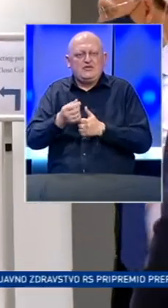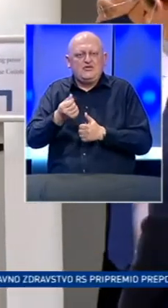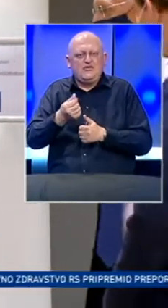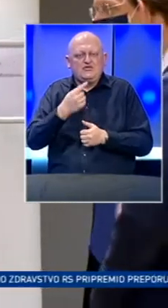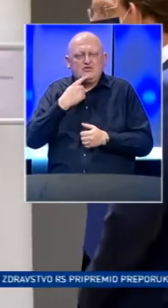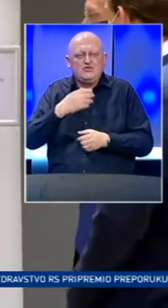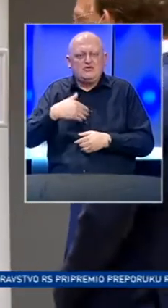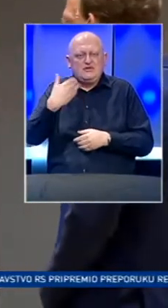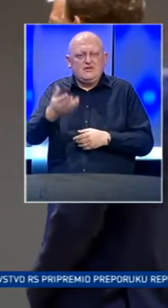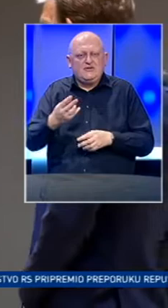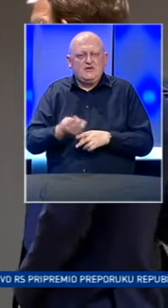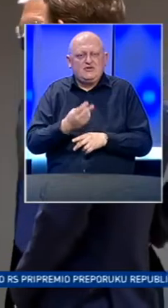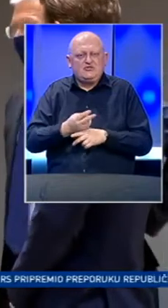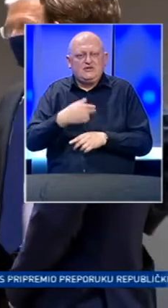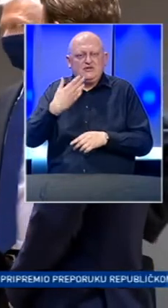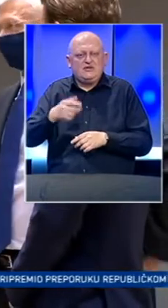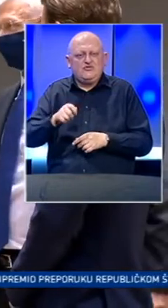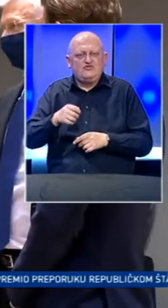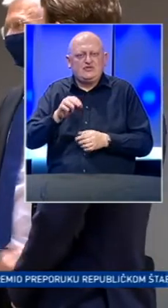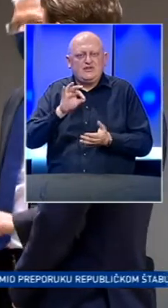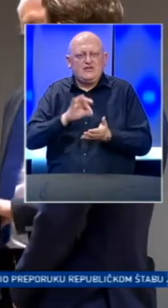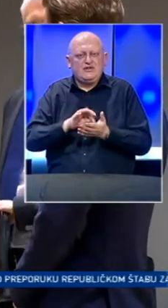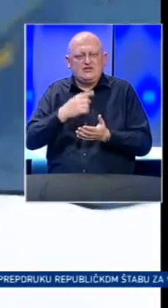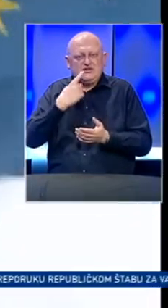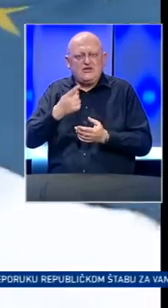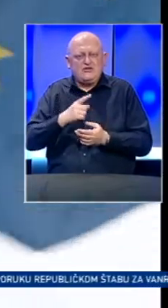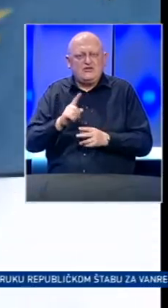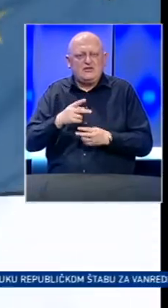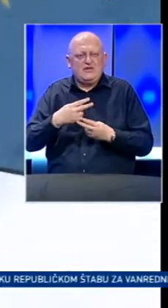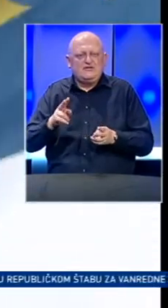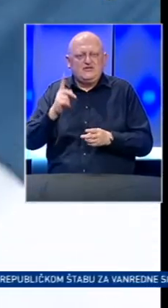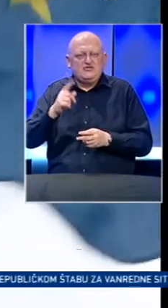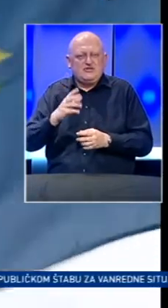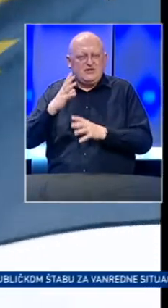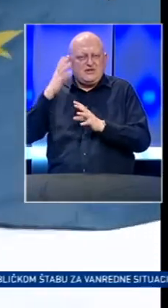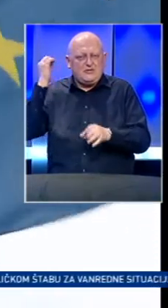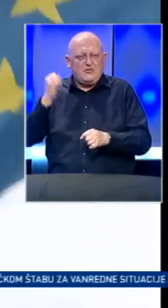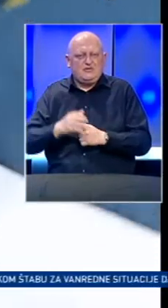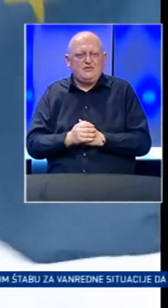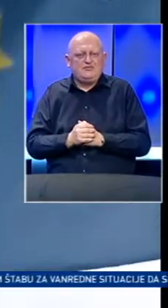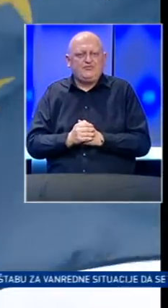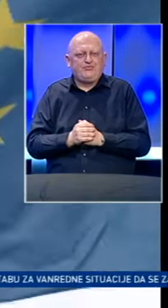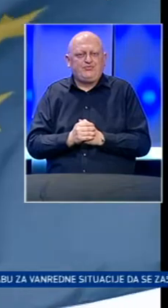novac koji se dodjeljuje državama i dalje je ključna točka, rekao je nezvanično jedan diplomat.